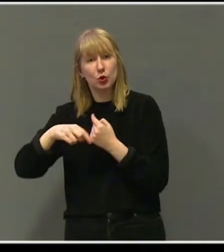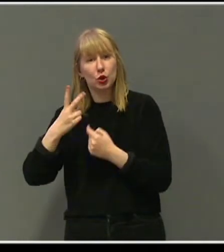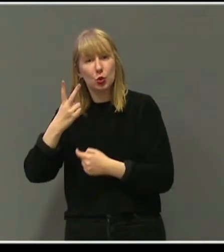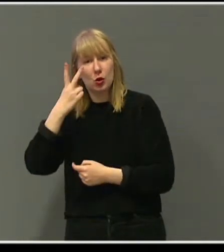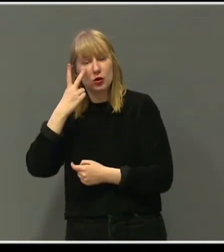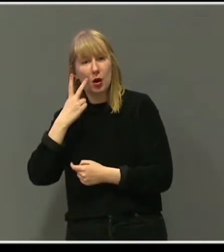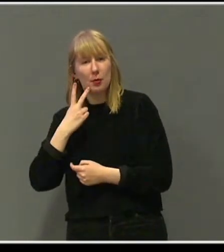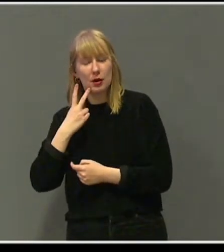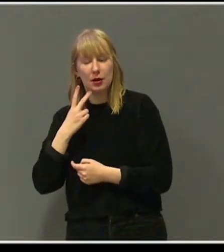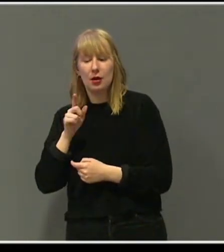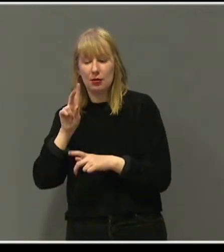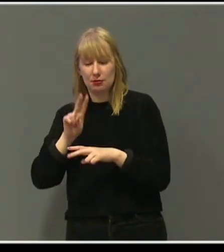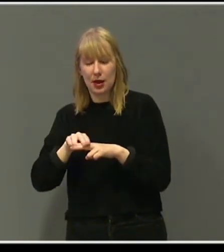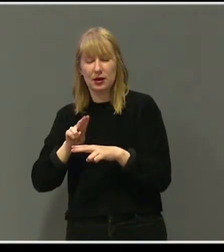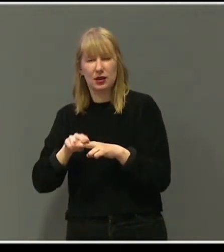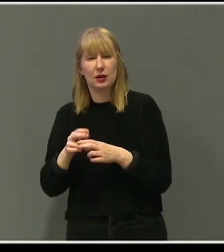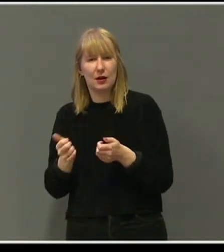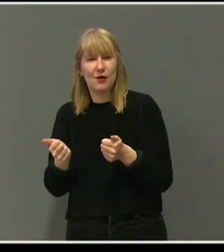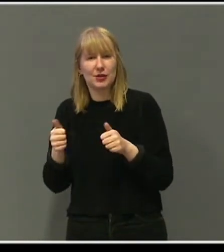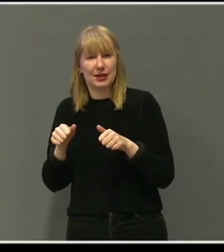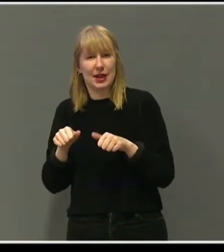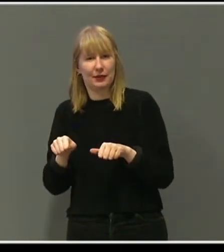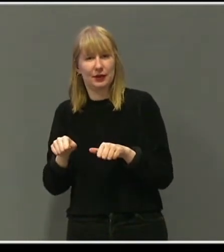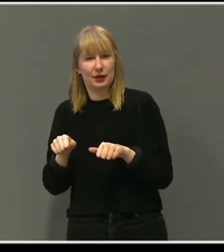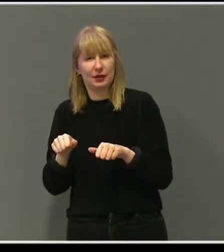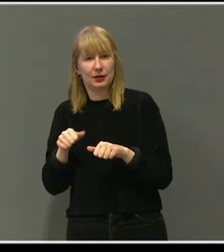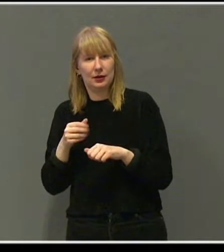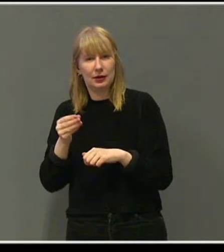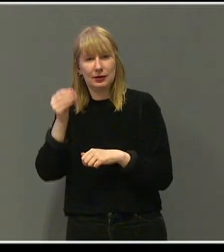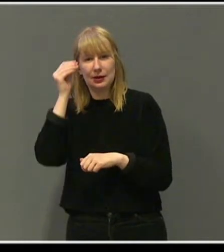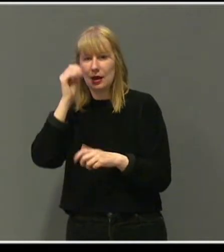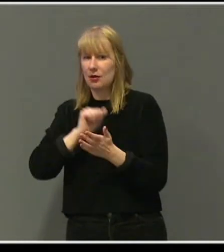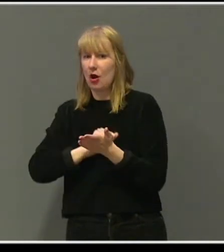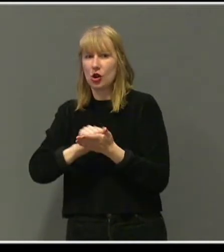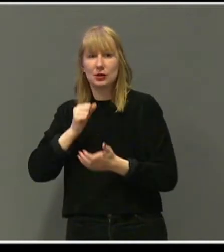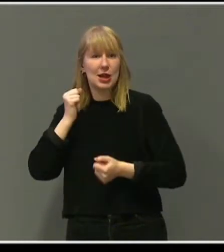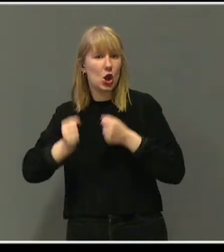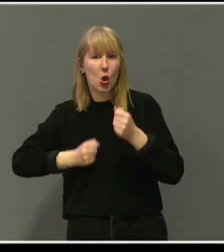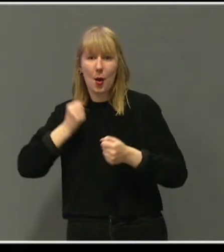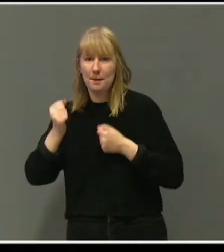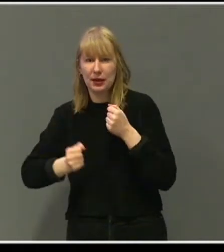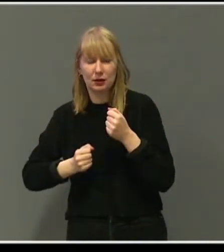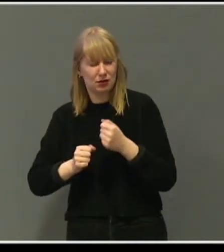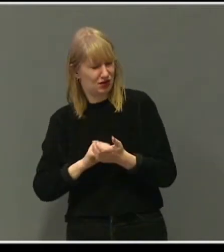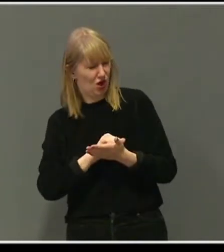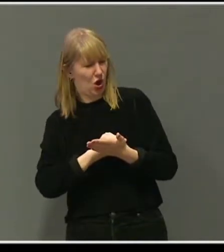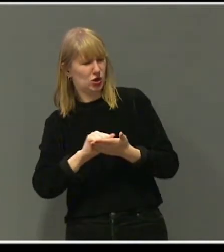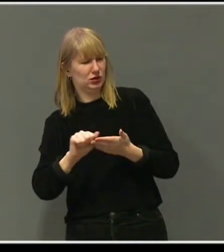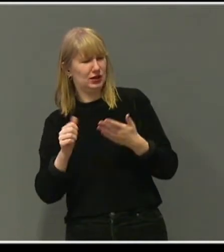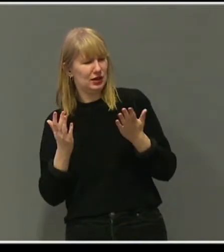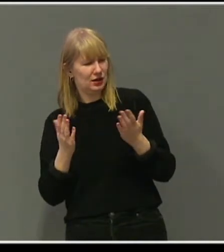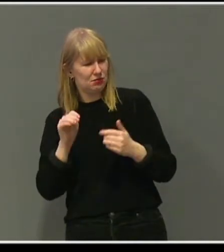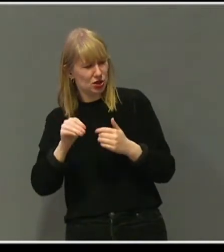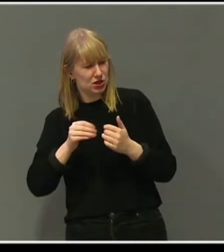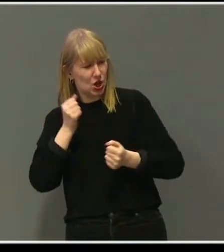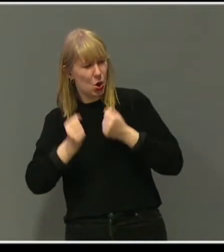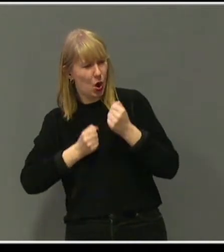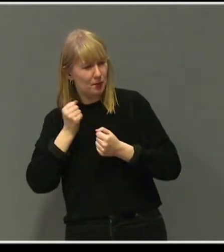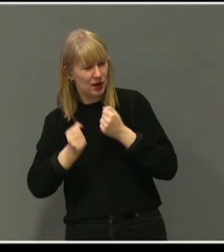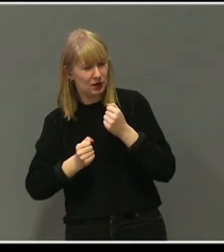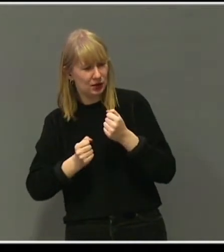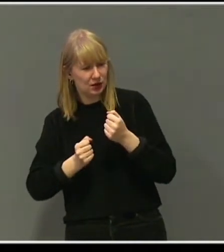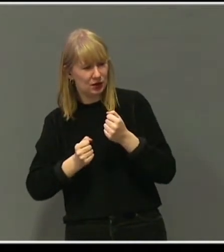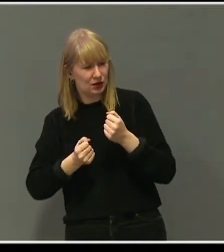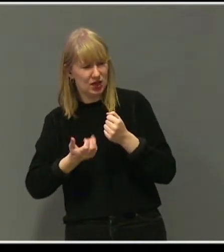gangvangster bli merkbare. barna lærer aldri å løpe. Aldri? Men Mats løper jo. Ikke